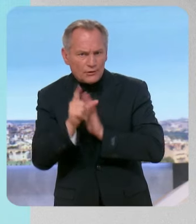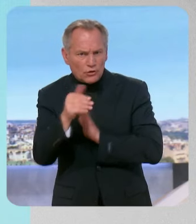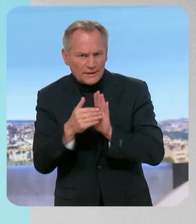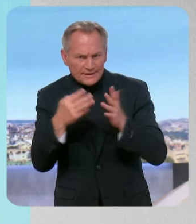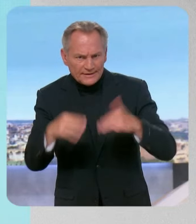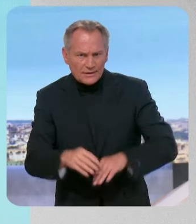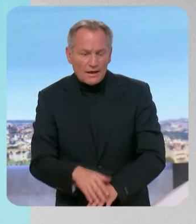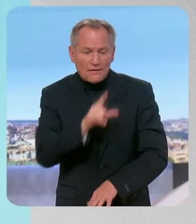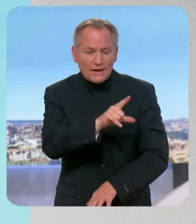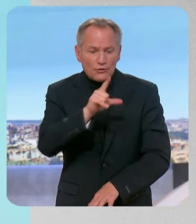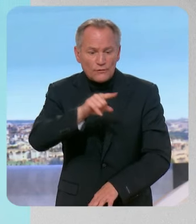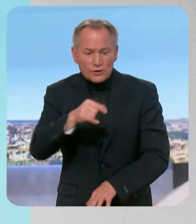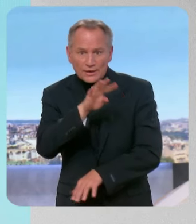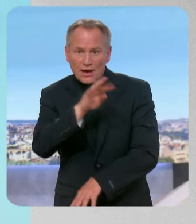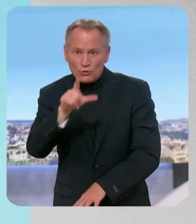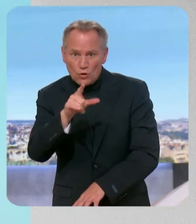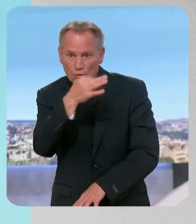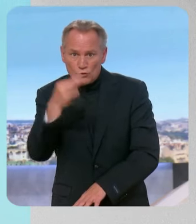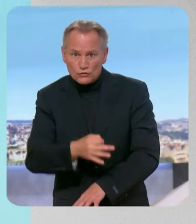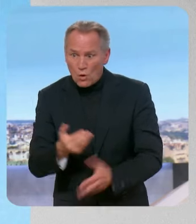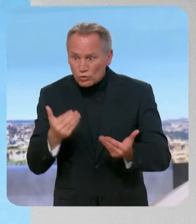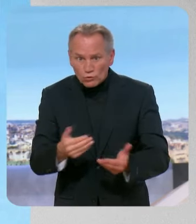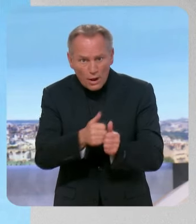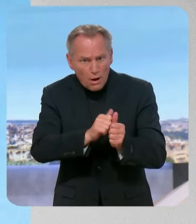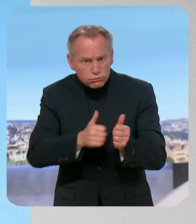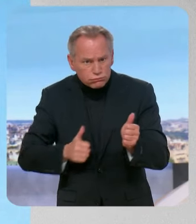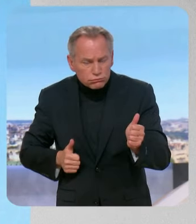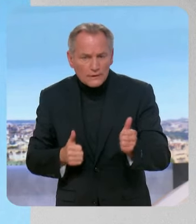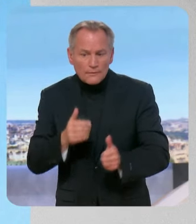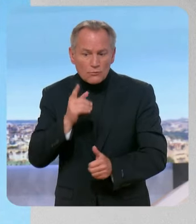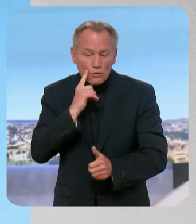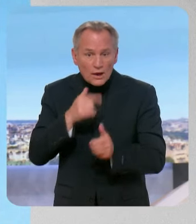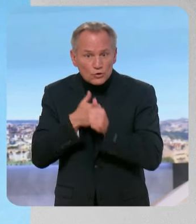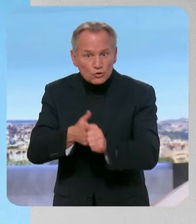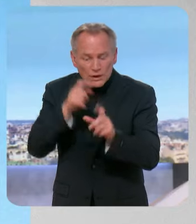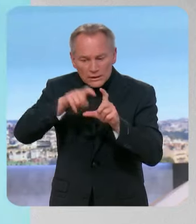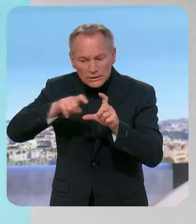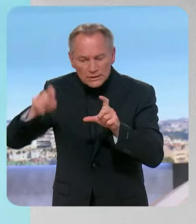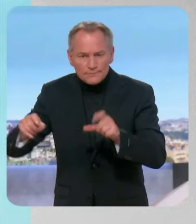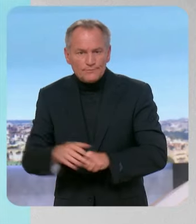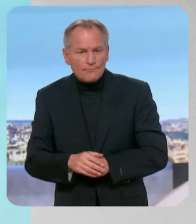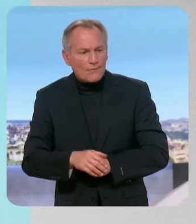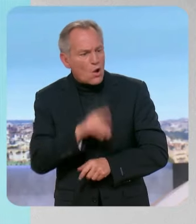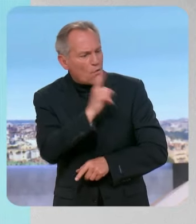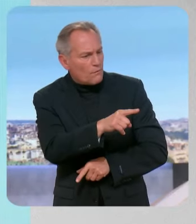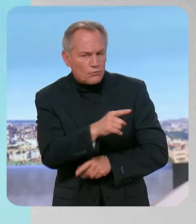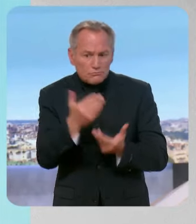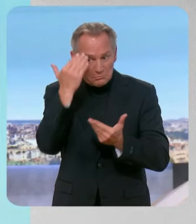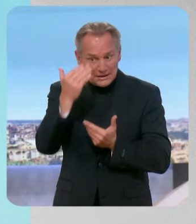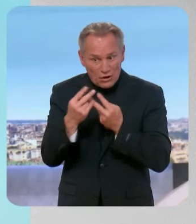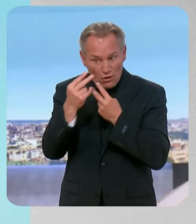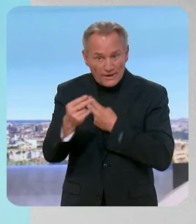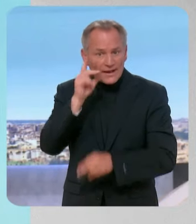22,42%, je rappelle votre score. On en est très loin aujourd'hui lorsqu'on voit les enquêtes d'opinion. Quel conseil vous donneriez à Valérie Ayet ? On l'a vu hier